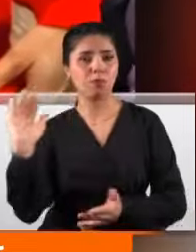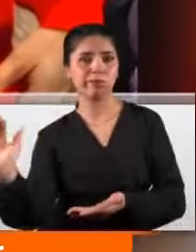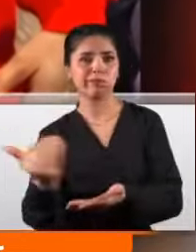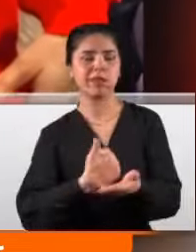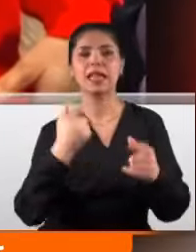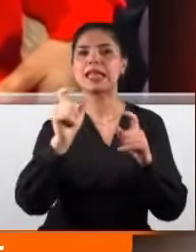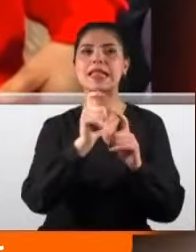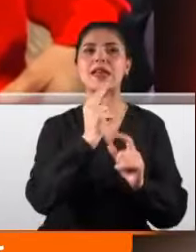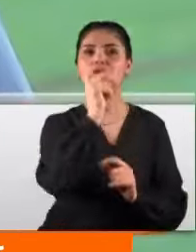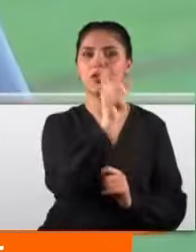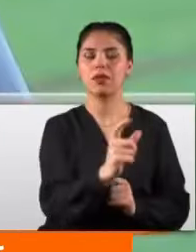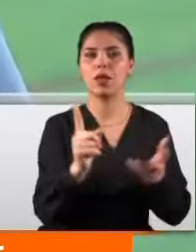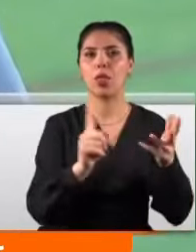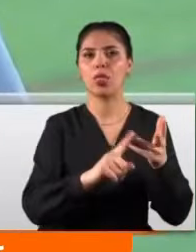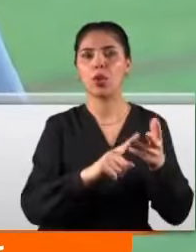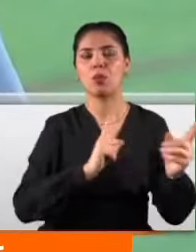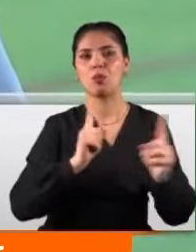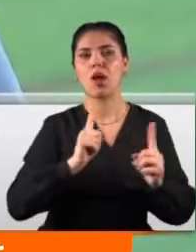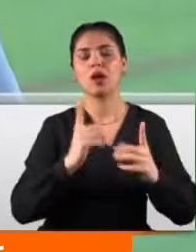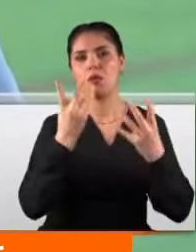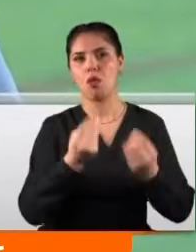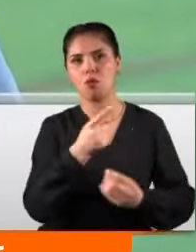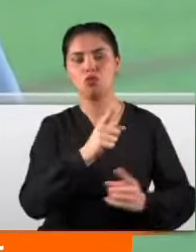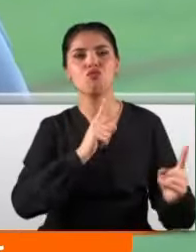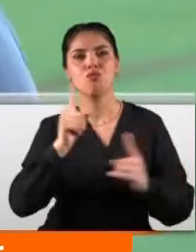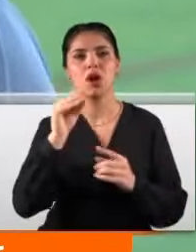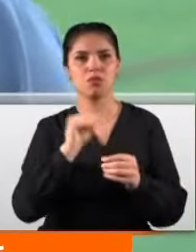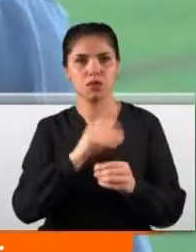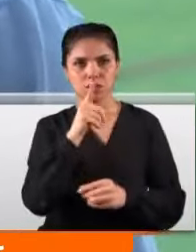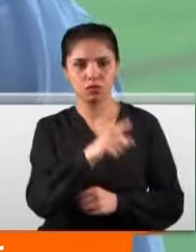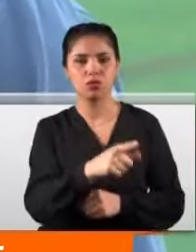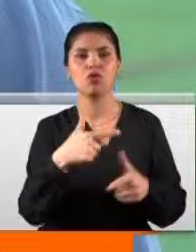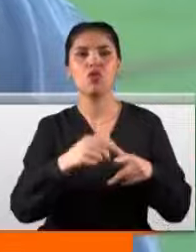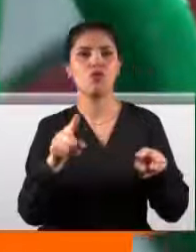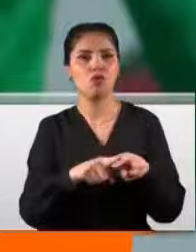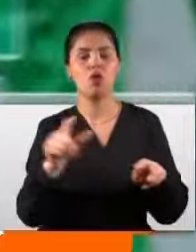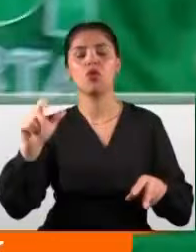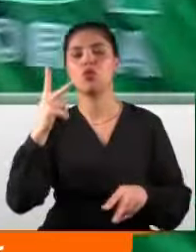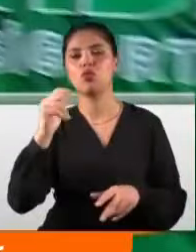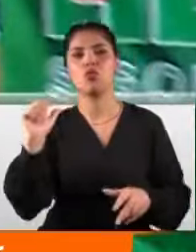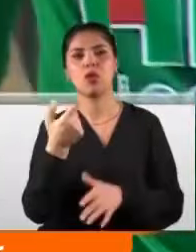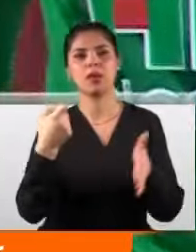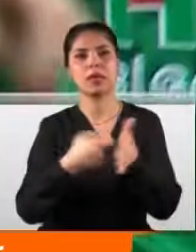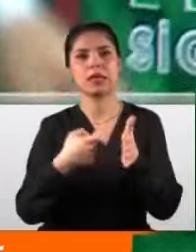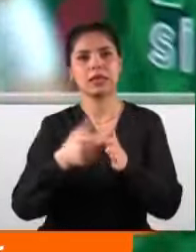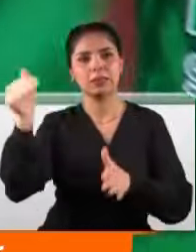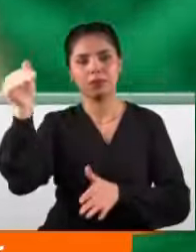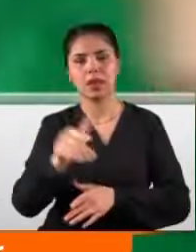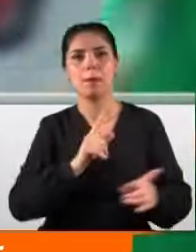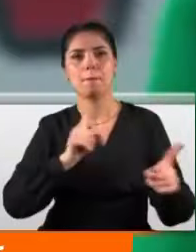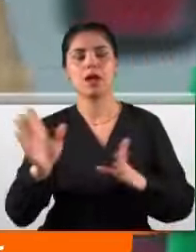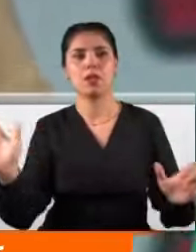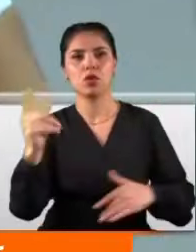Seçilerzan dördüncü kez hakim karşısındaydı. Duruşmada bu kez fonun 3 önemli ismi de hazır bulundu. Mahkeme